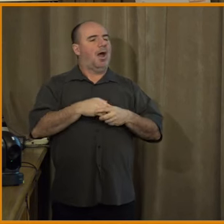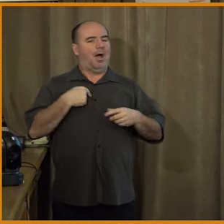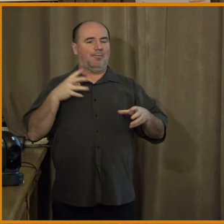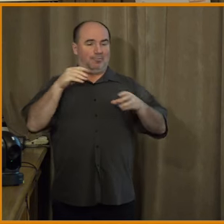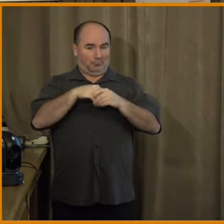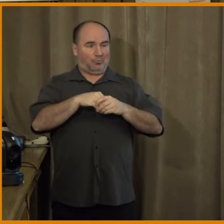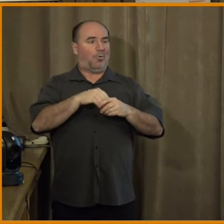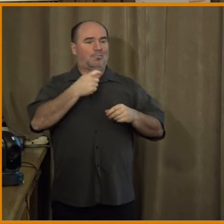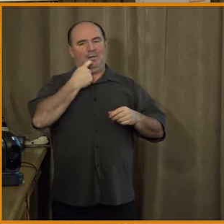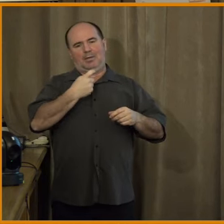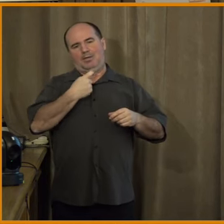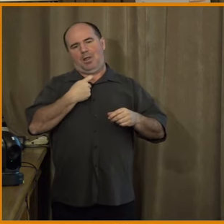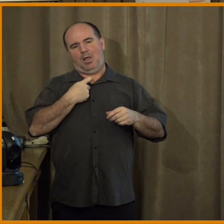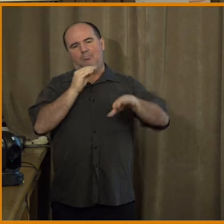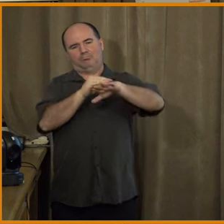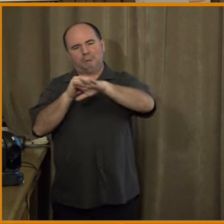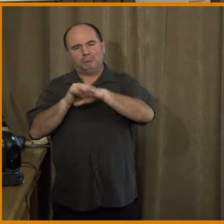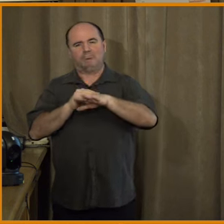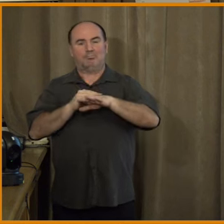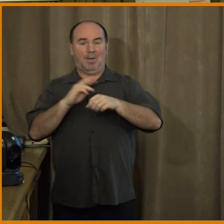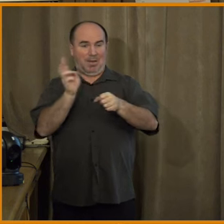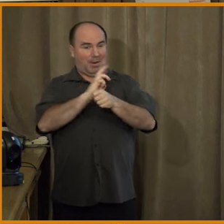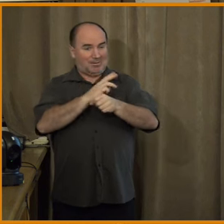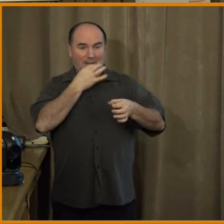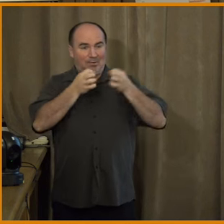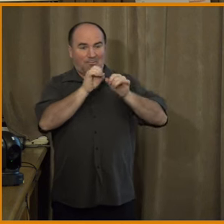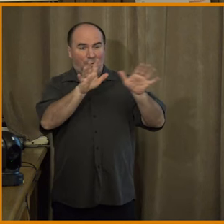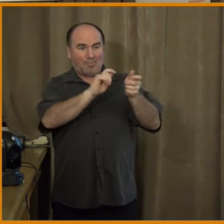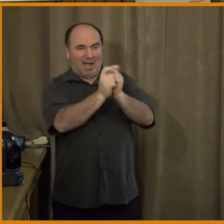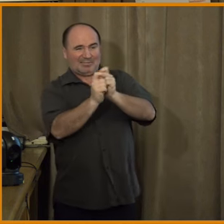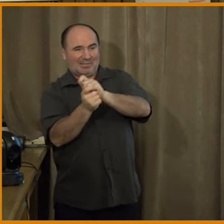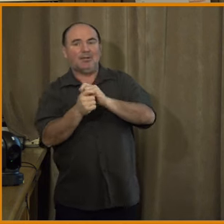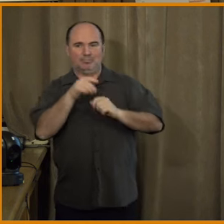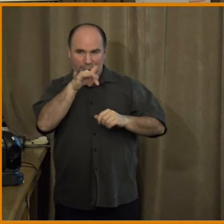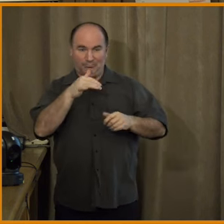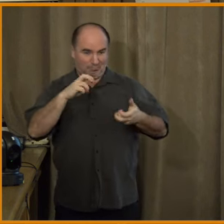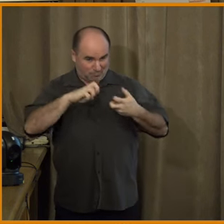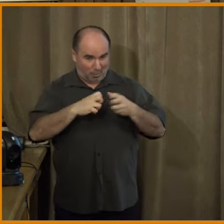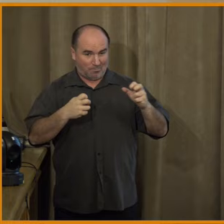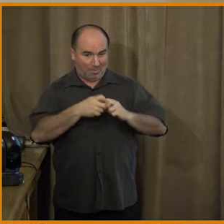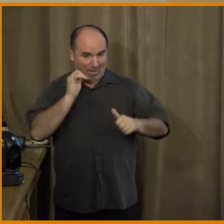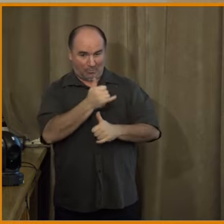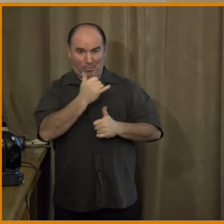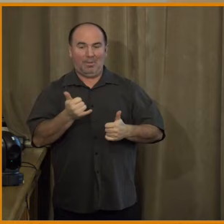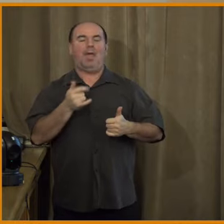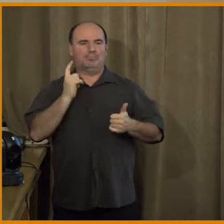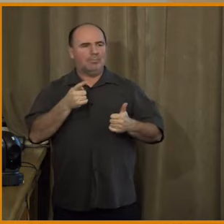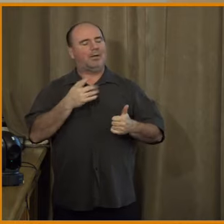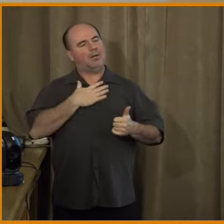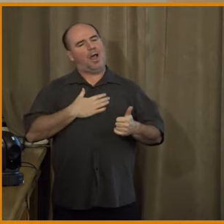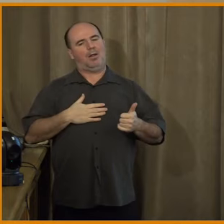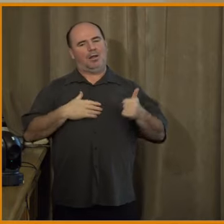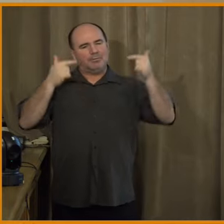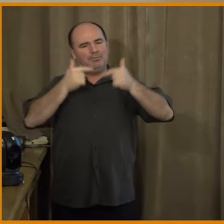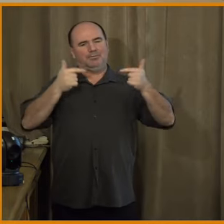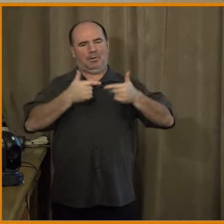i tu otázku, jestli dezinformace jsou vůbec problém. Protože mám pocit, že celou tu debatu musíme vlastně nějak jakoby trochu restartovat. Pokusím